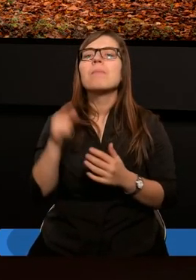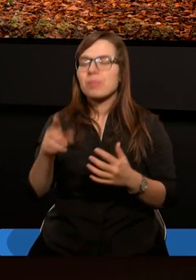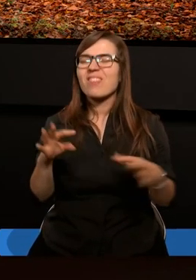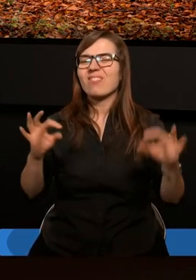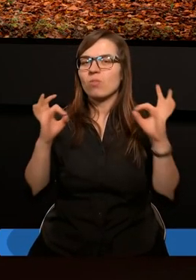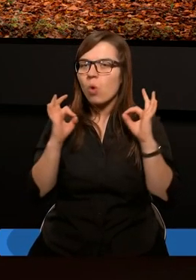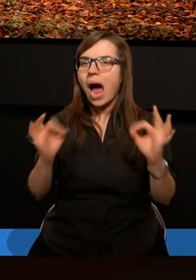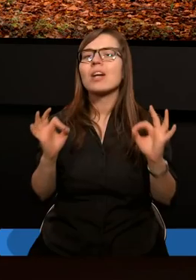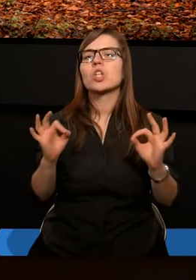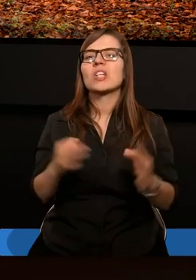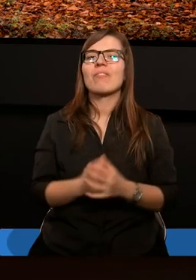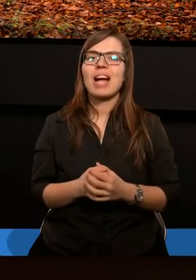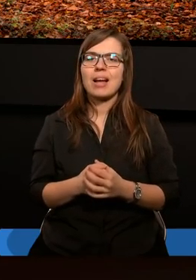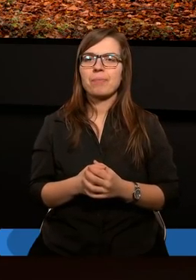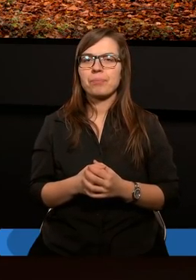właściwe.